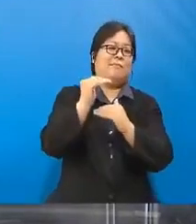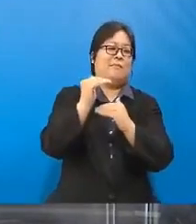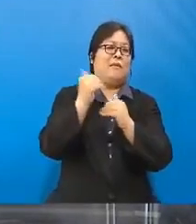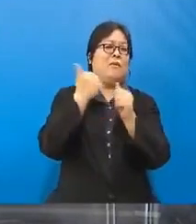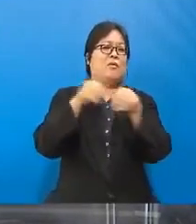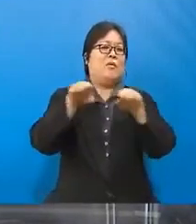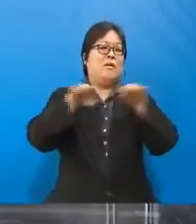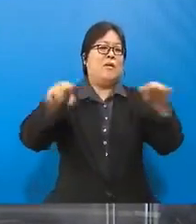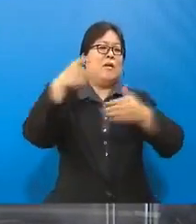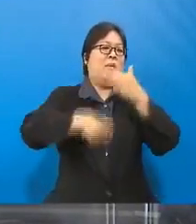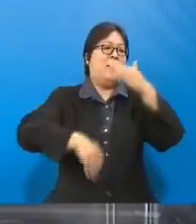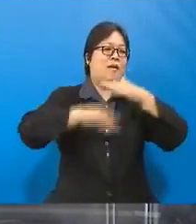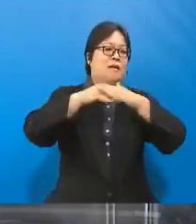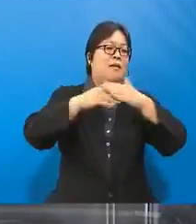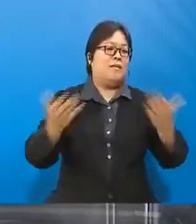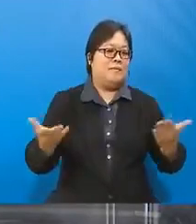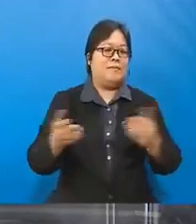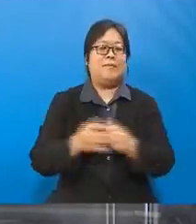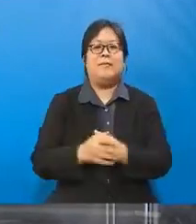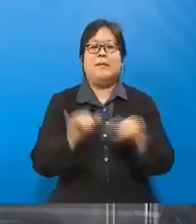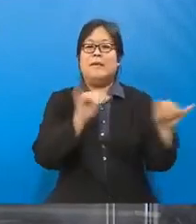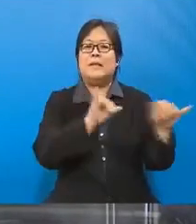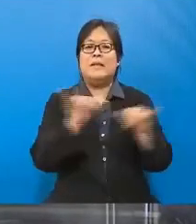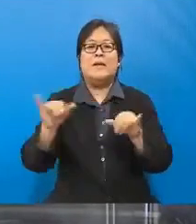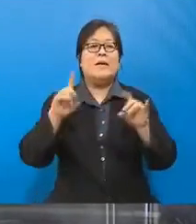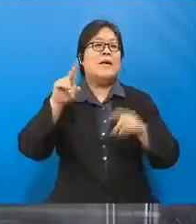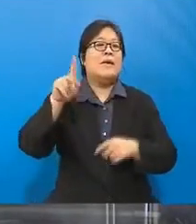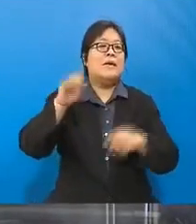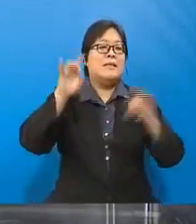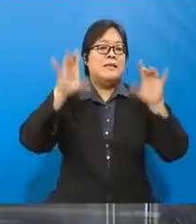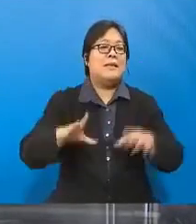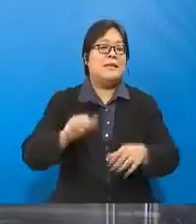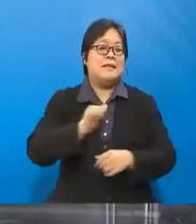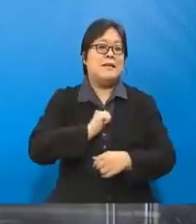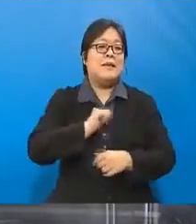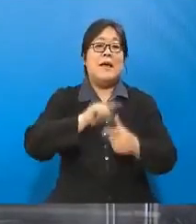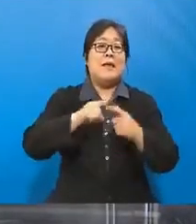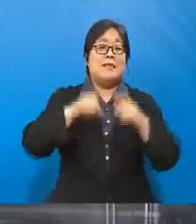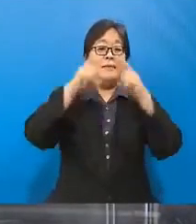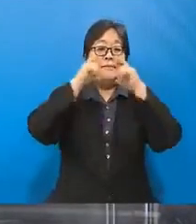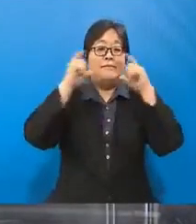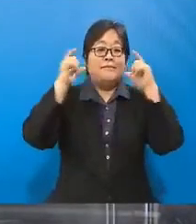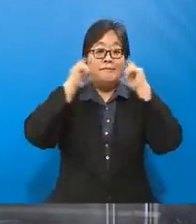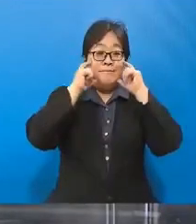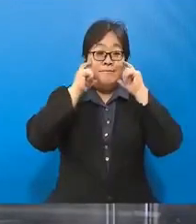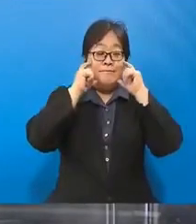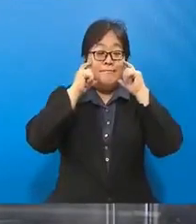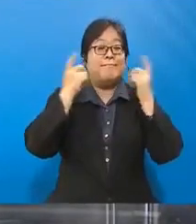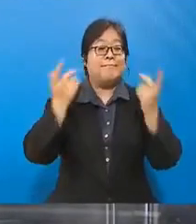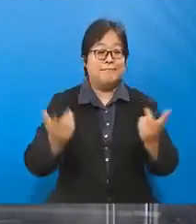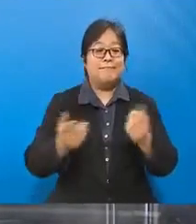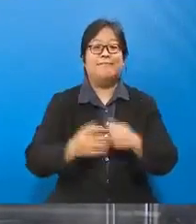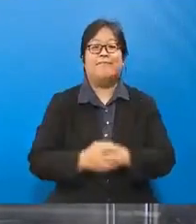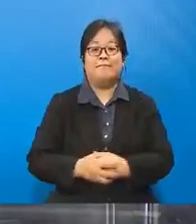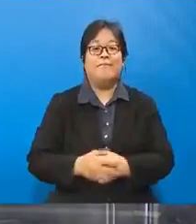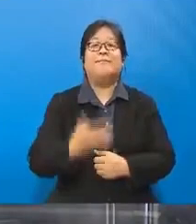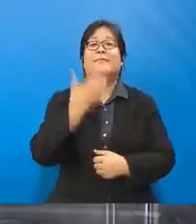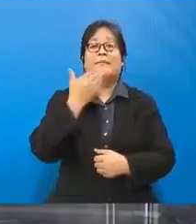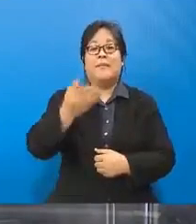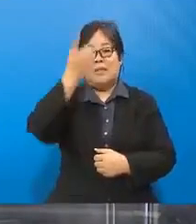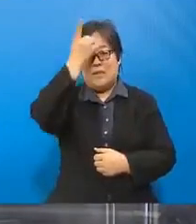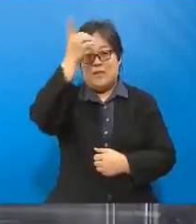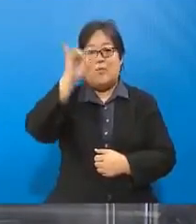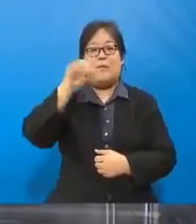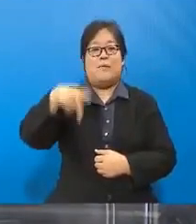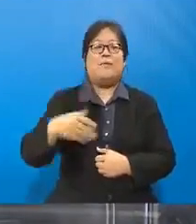paras maksimum tertentu. Sebagaimana kit ujian kendiri ataupun pelitup muka yang telah dilakukan pada tahun lepas. Terima kasih,